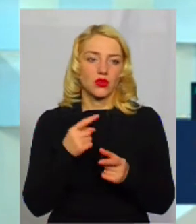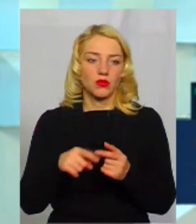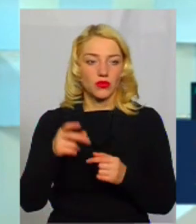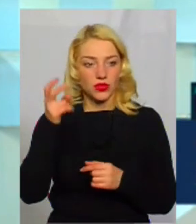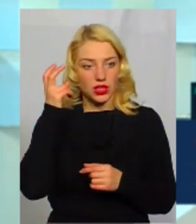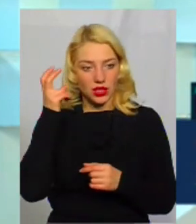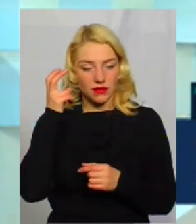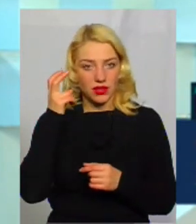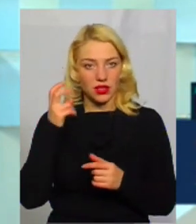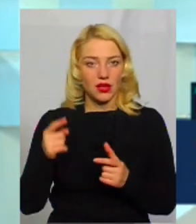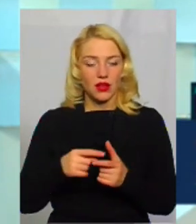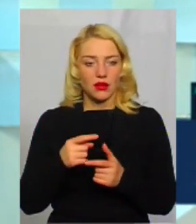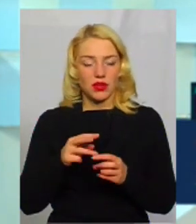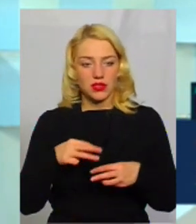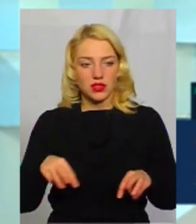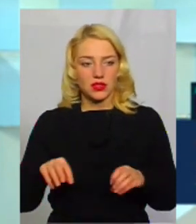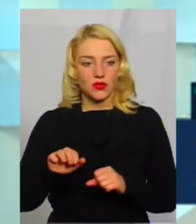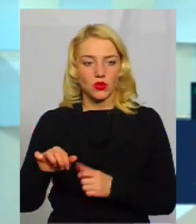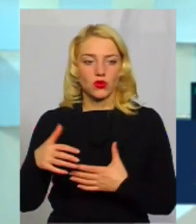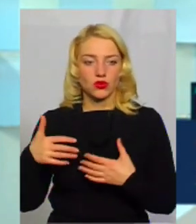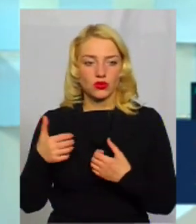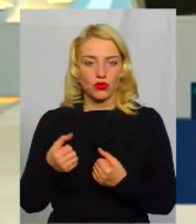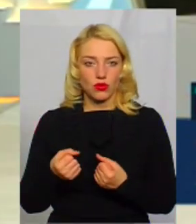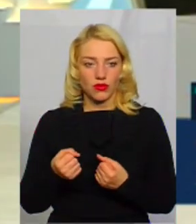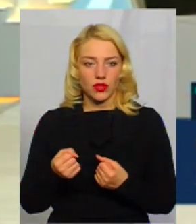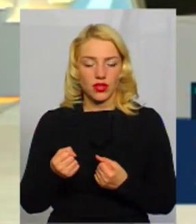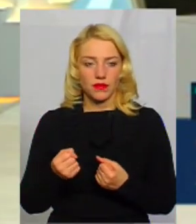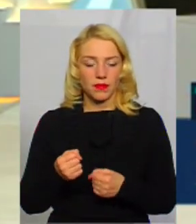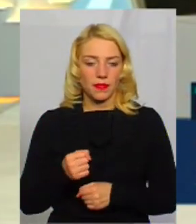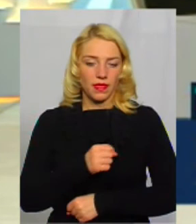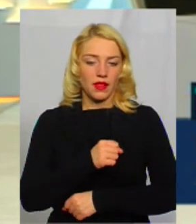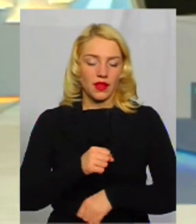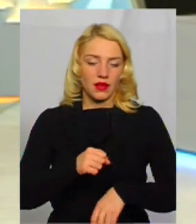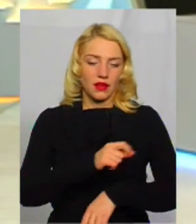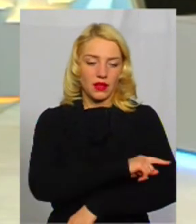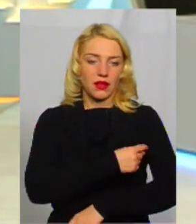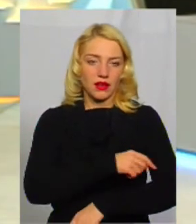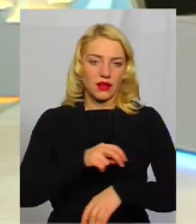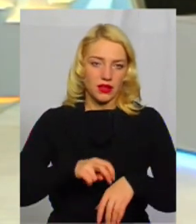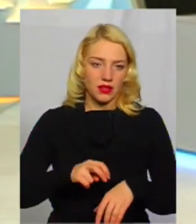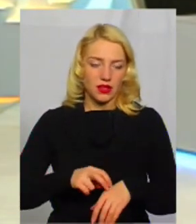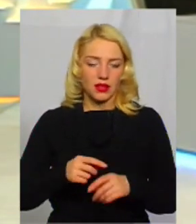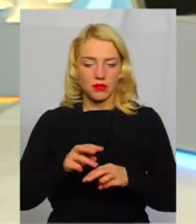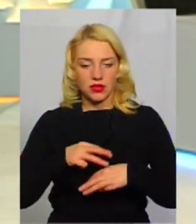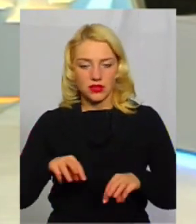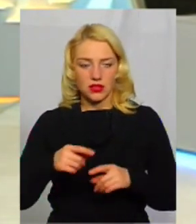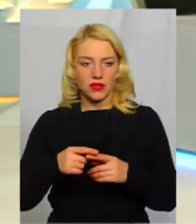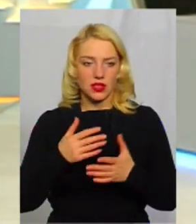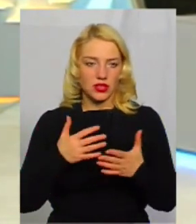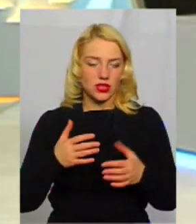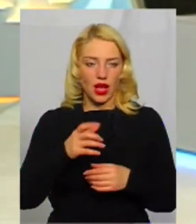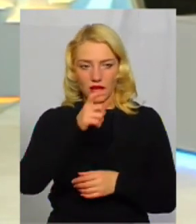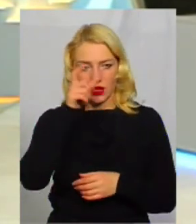Києві, Міністерство охорони здоров'я, клініки, університетські клініки, або навіть Академії наук України.